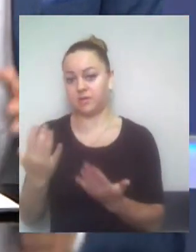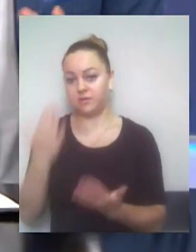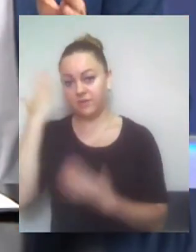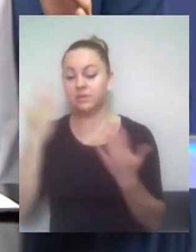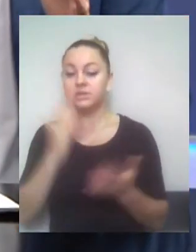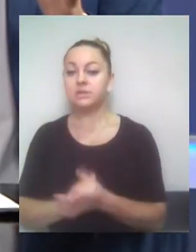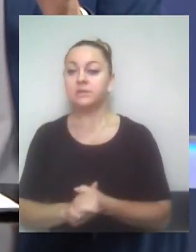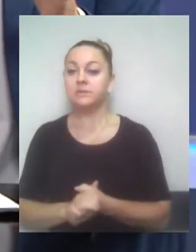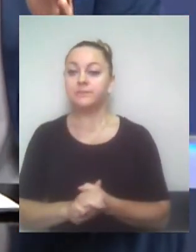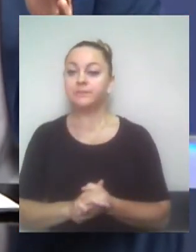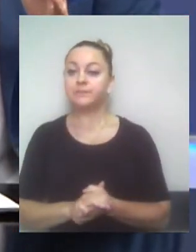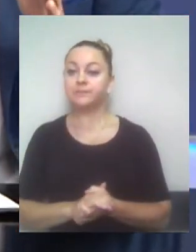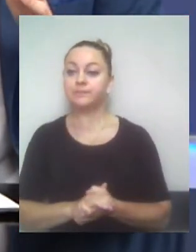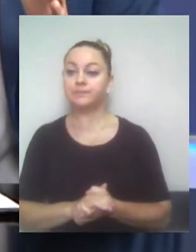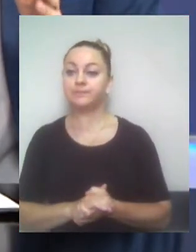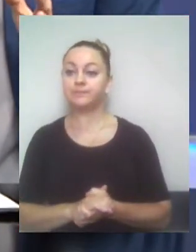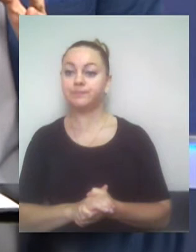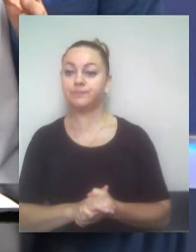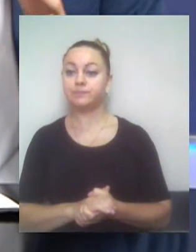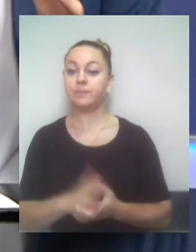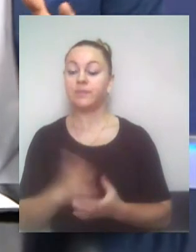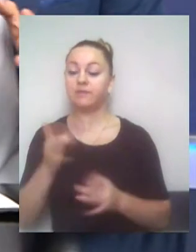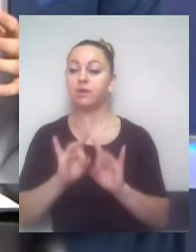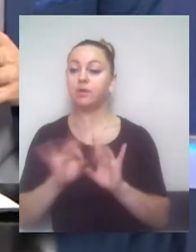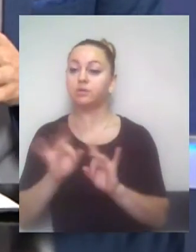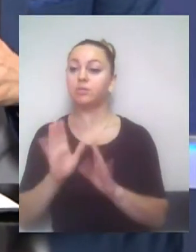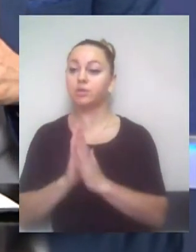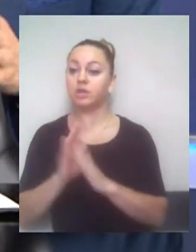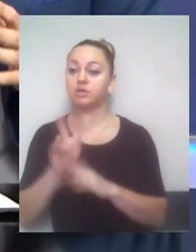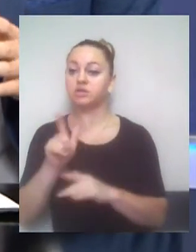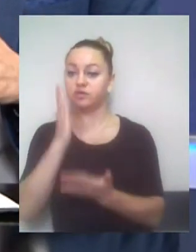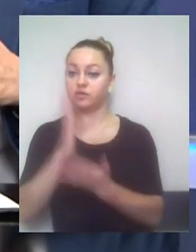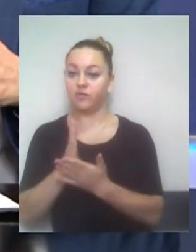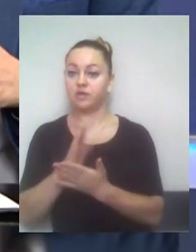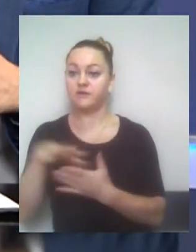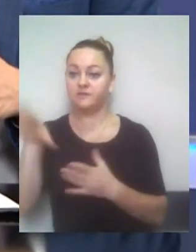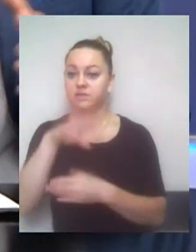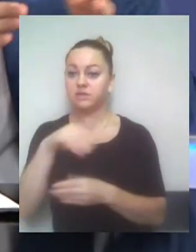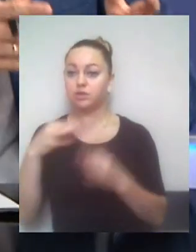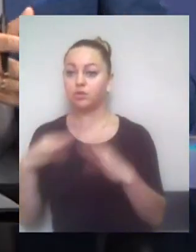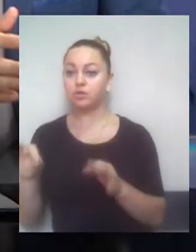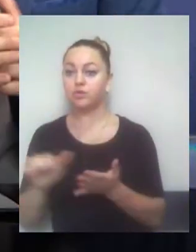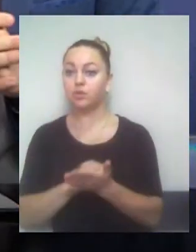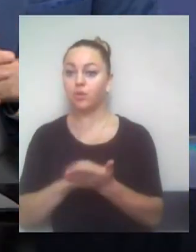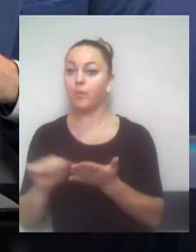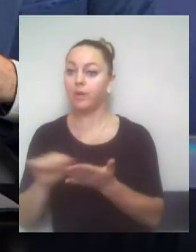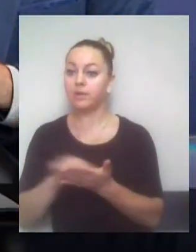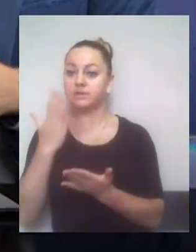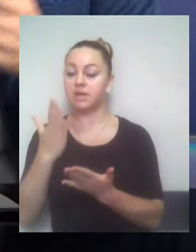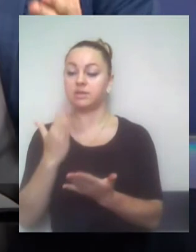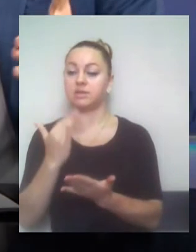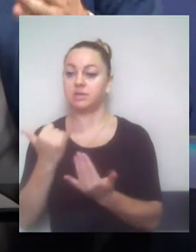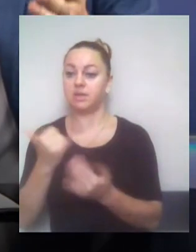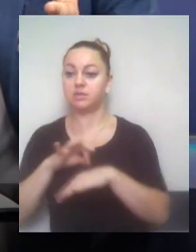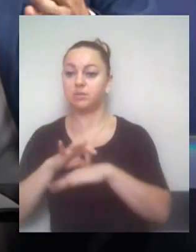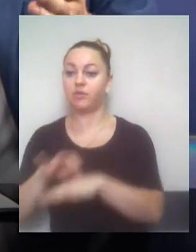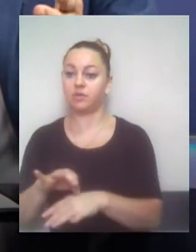Пане Олегу, і розкажіть, будь ласка, так як ви кажете, що маєте всю дозвільну документацію, зараз проходять підготовчі роботи, а